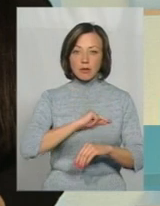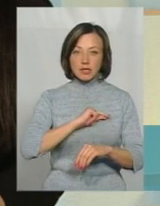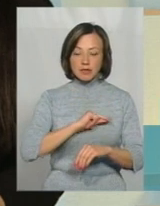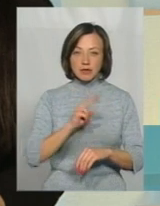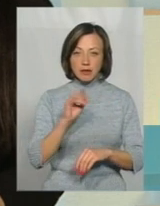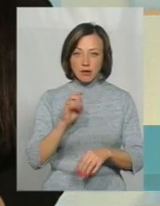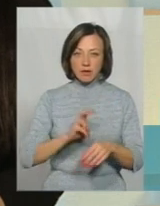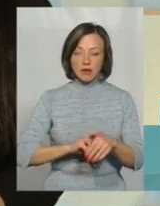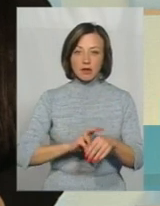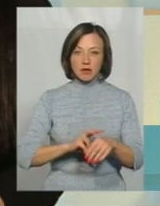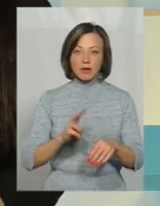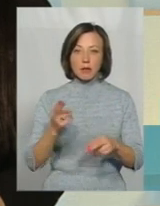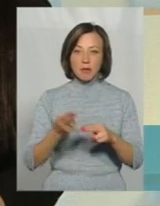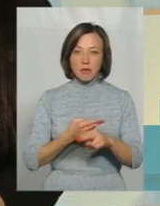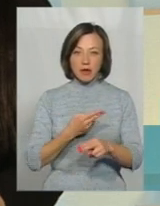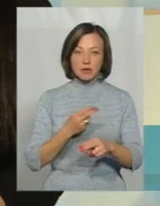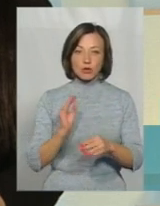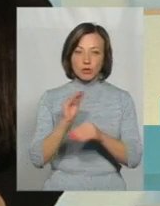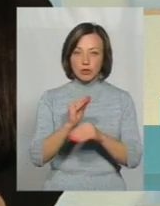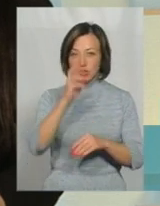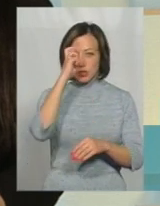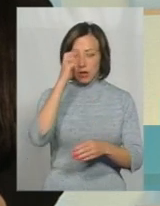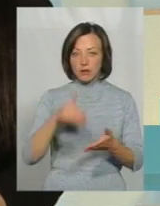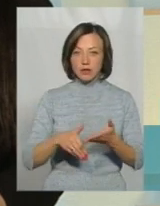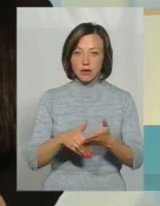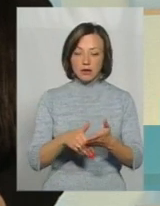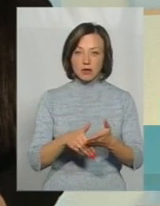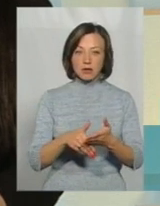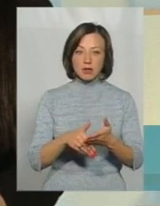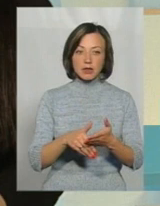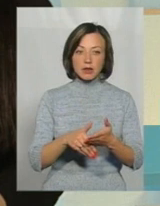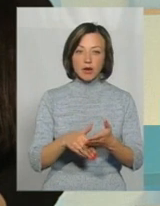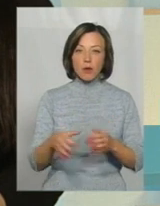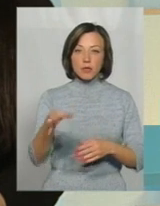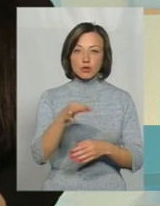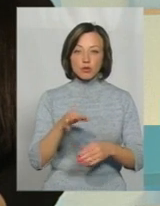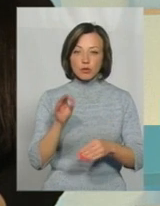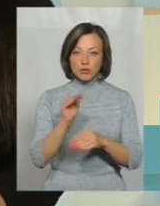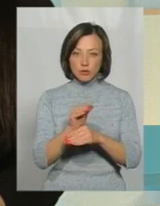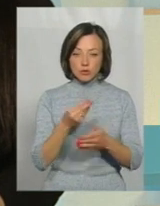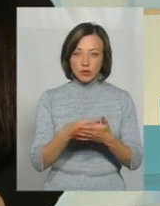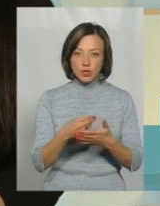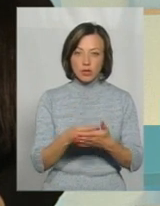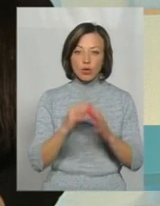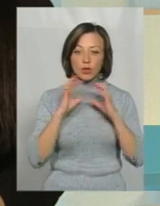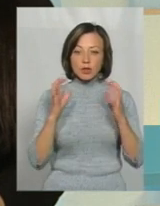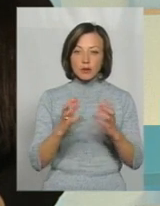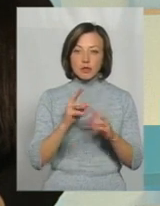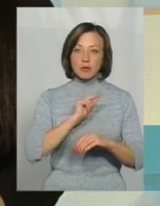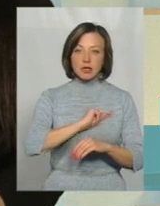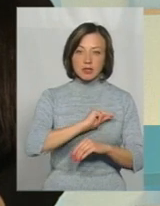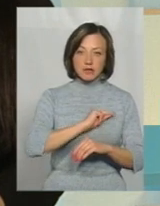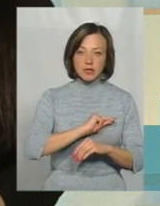утримувати без медичної субвенції державної, без дотації із обласного бюджету, утримувати і штат